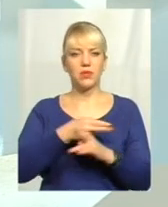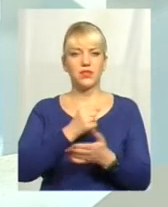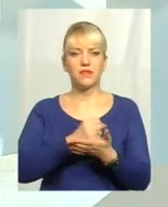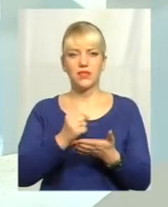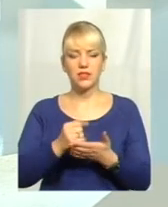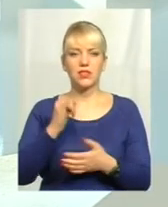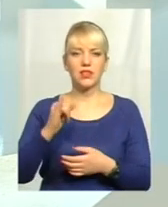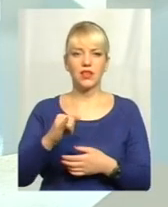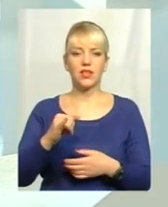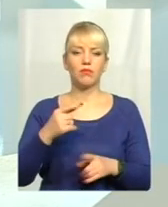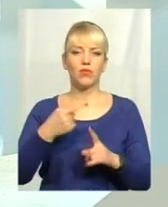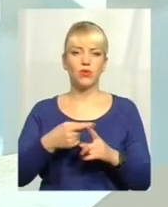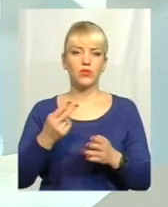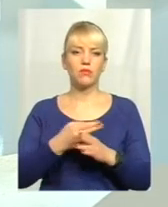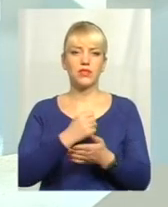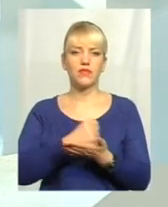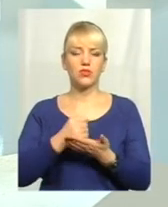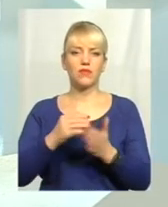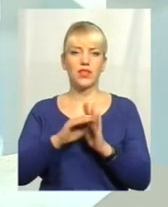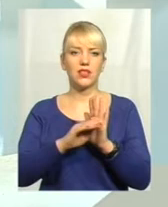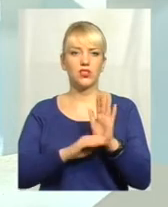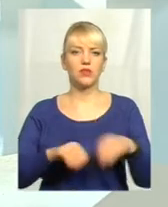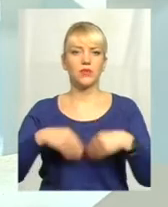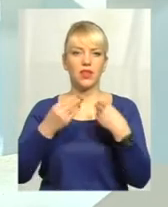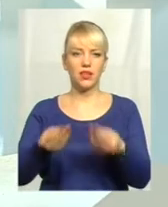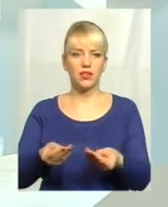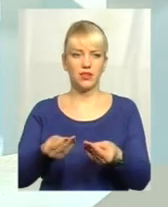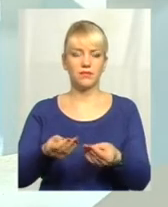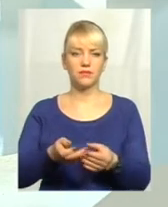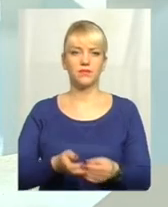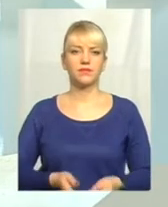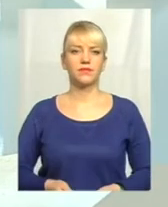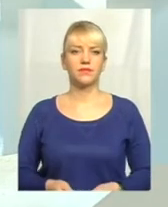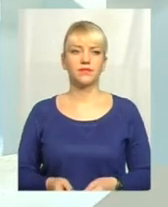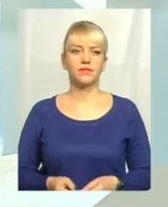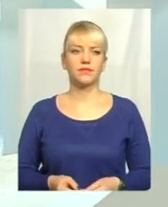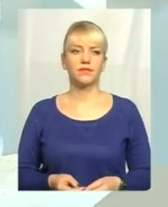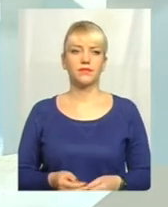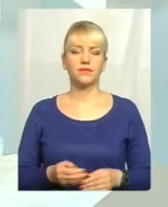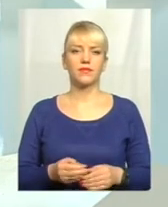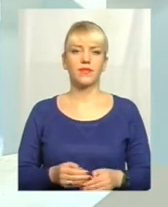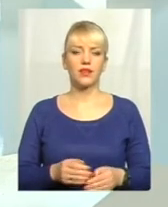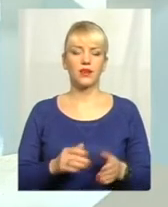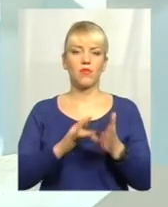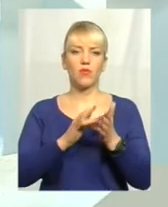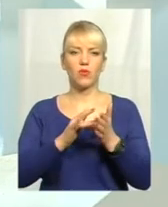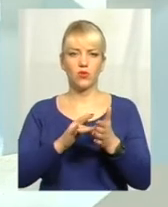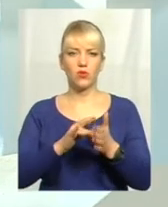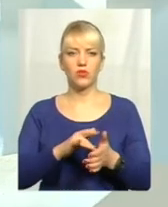безвізовий режим все ж таки дає здійснювати подорожі так